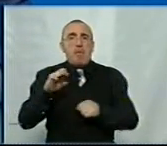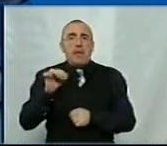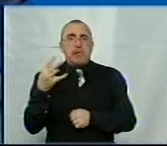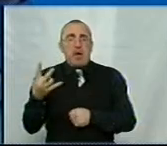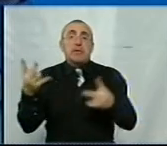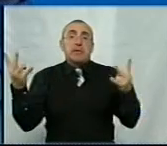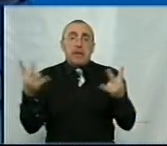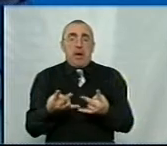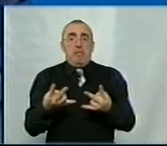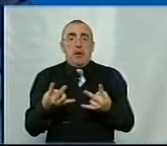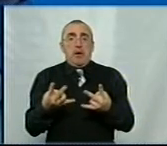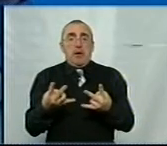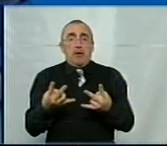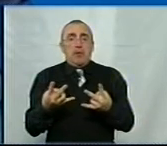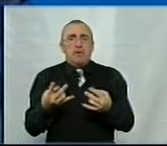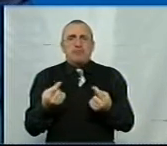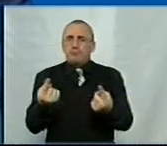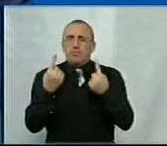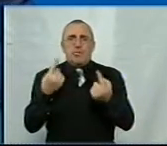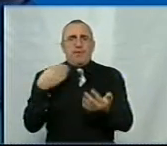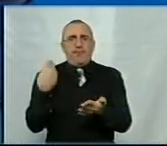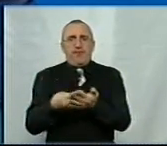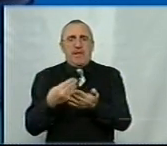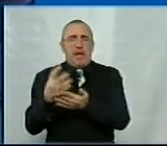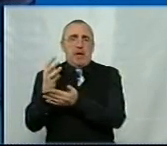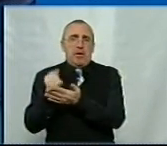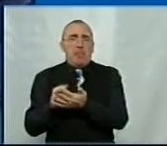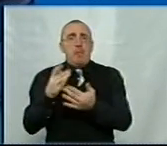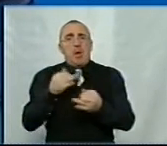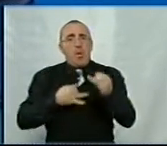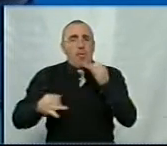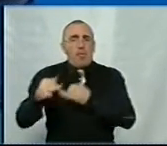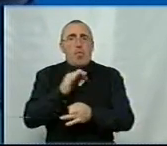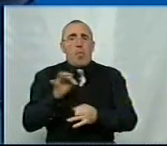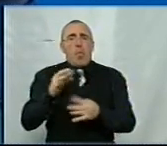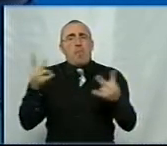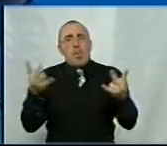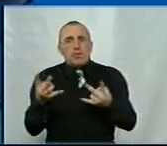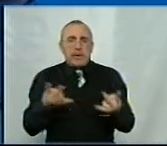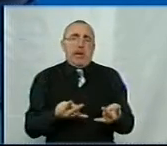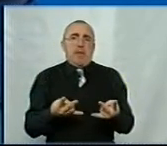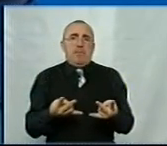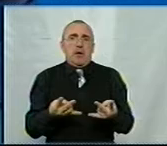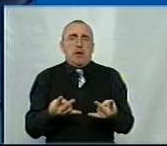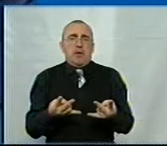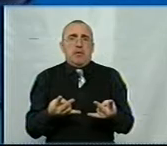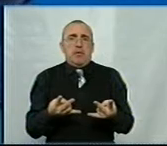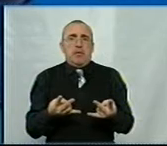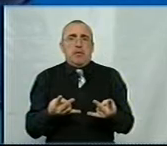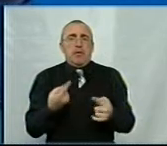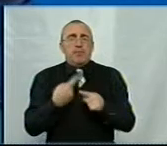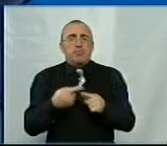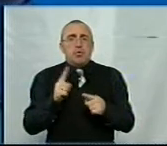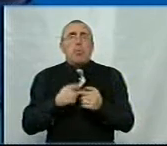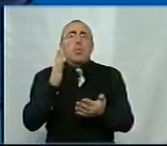для цього треба значний фінансовий ресурс. Ми говорили про і потреба в